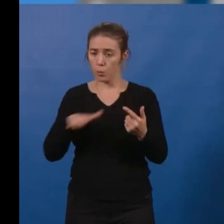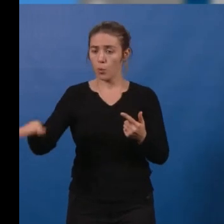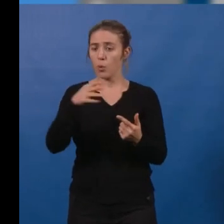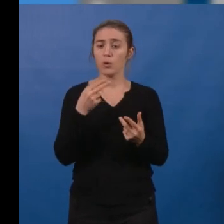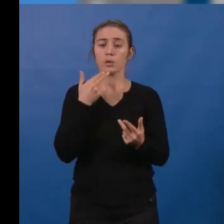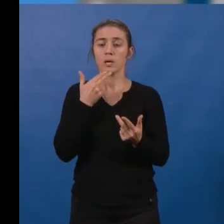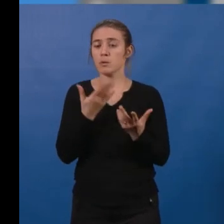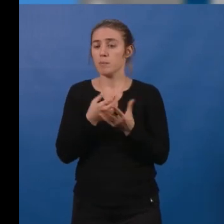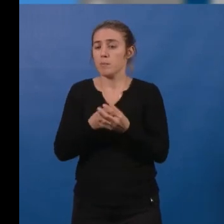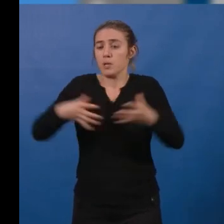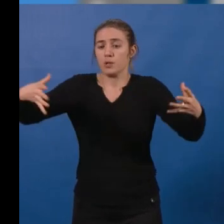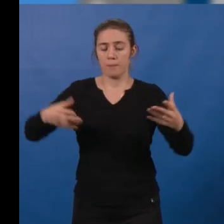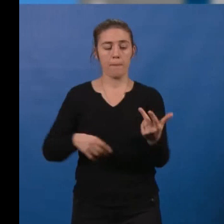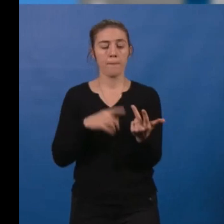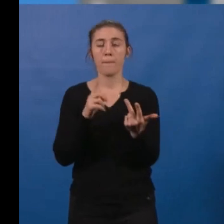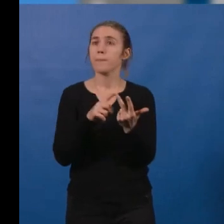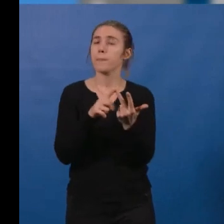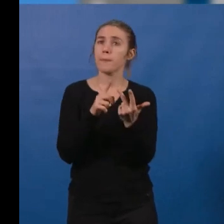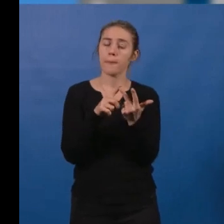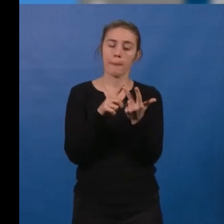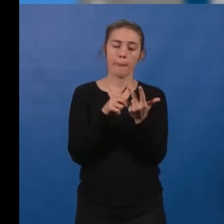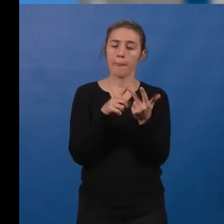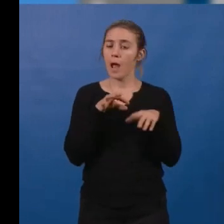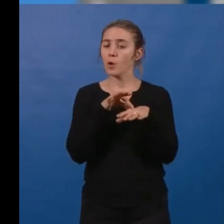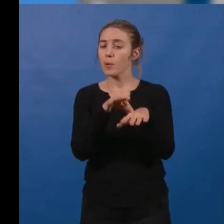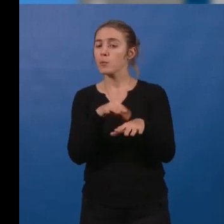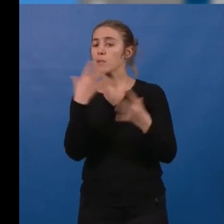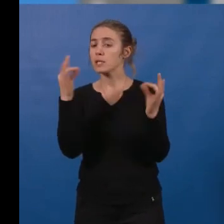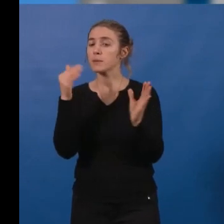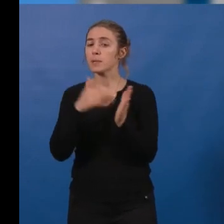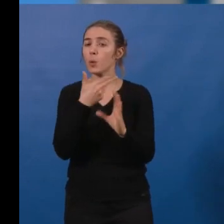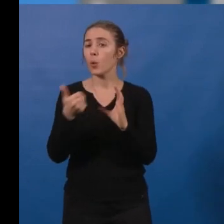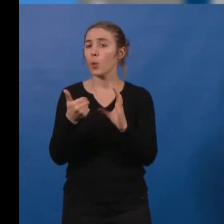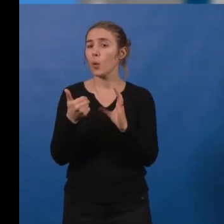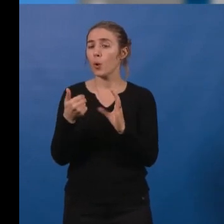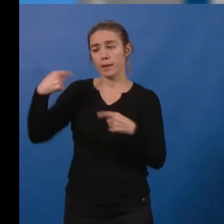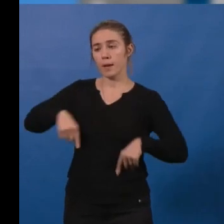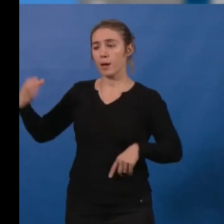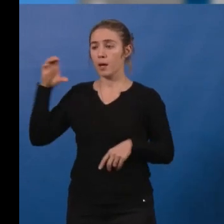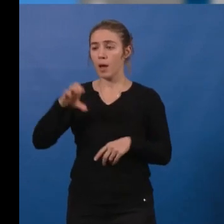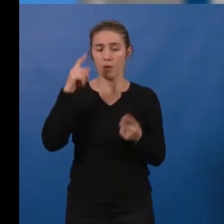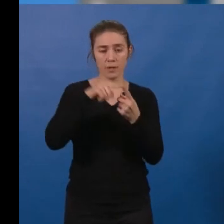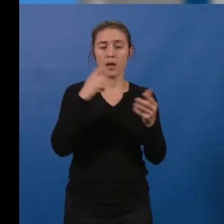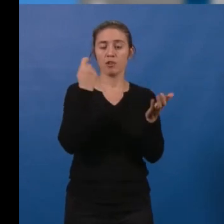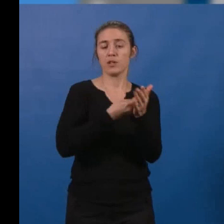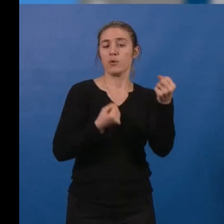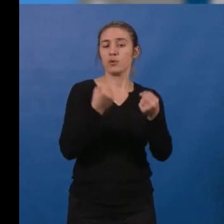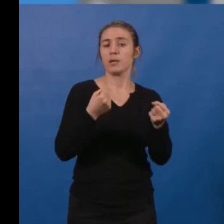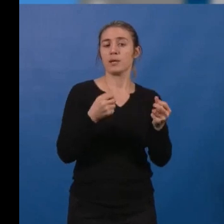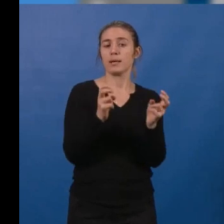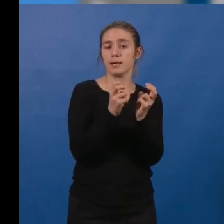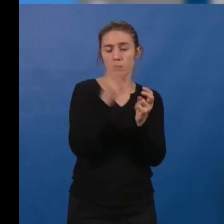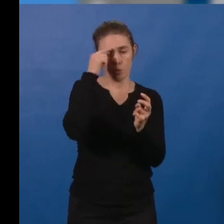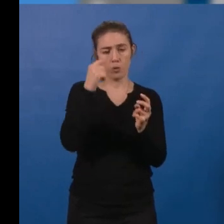'usagers, à travers l'accompagnement à hauteur de 10 000 euros par l'Etat de l'acquisition d'un véhicule électrique par les classes